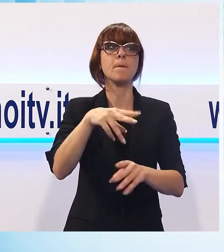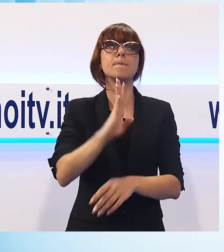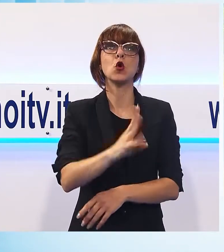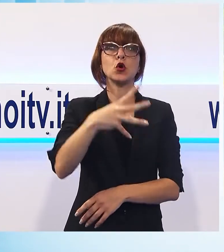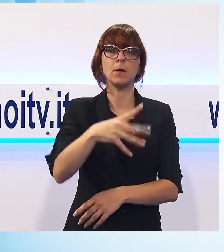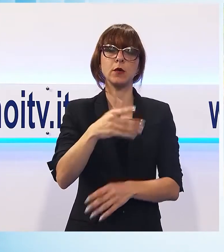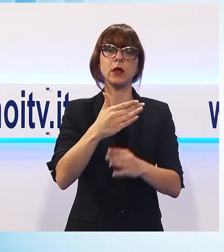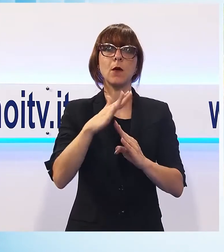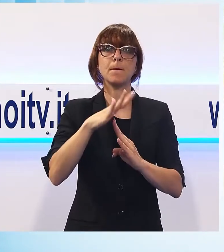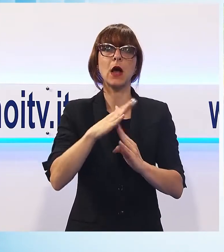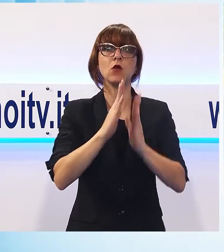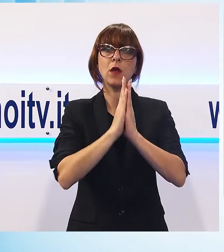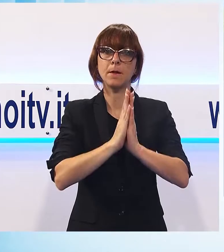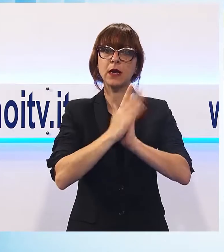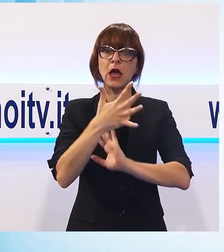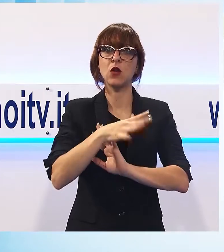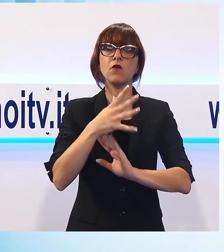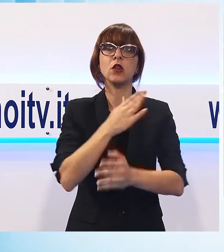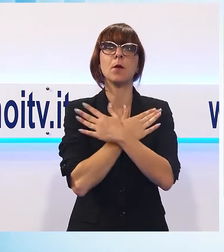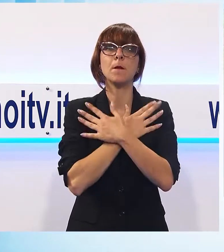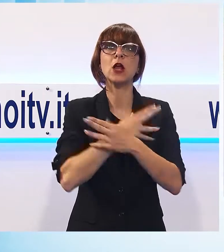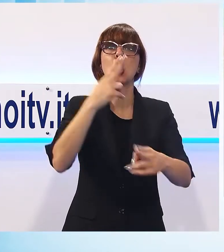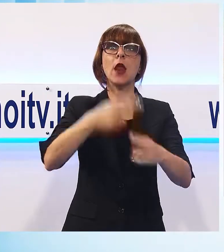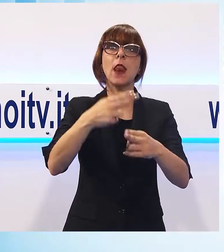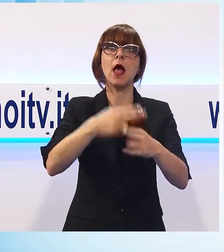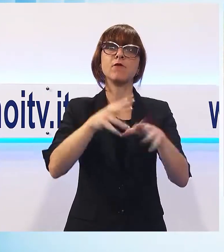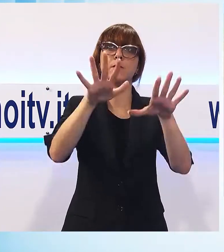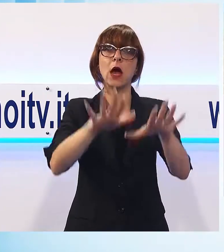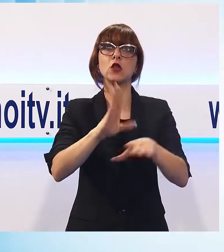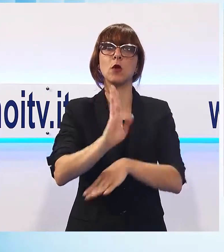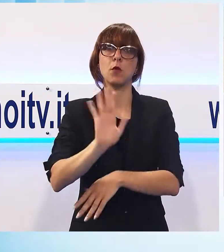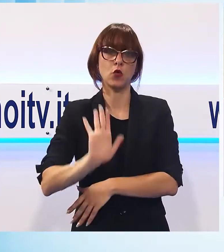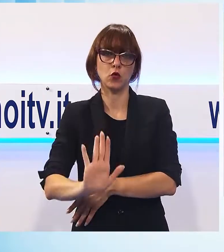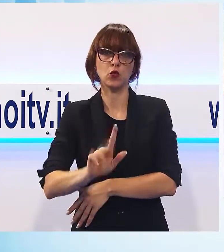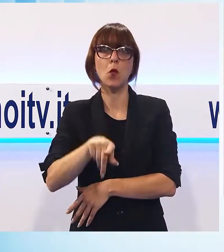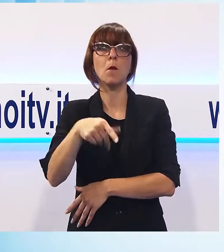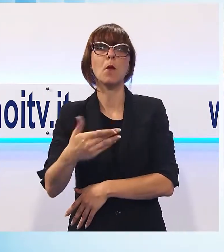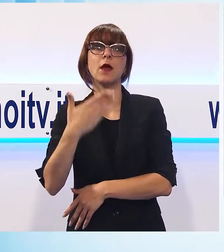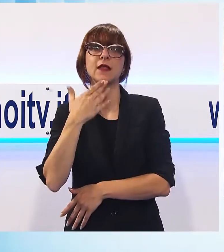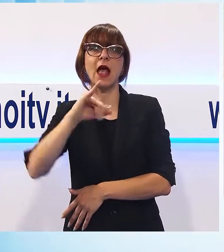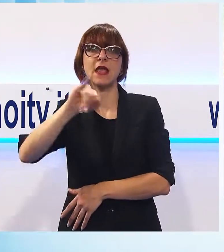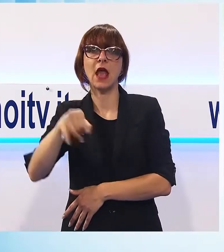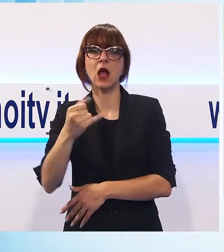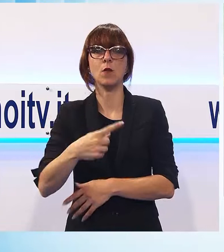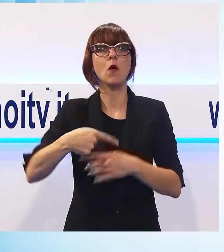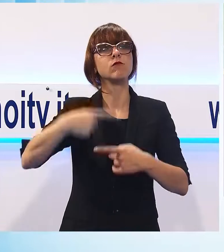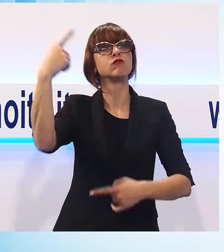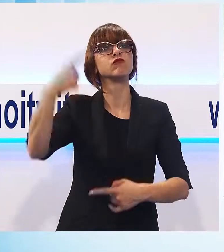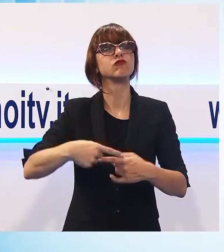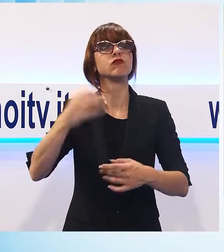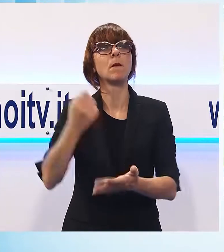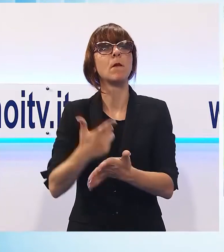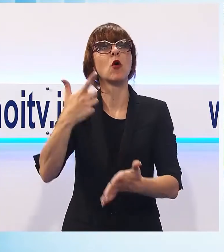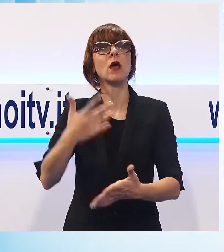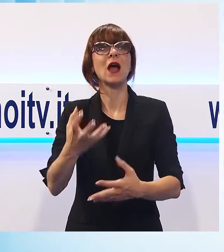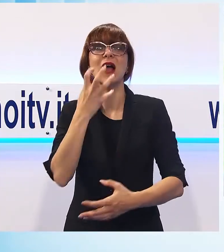di preghiera alla Madonna dei Ferri, Santa Patrona del Borgo e poi in San Jacopo. Una giornata segnata non solo dal